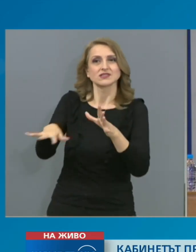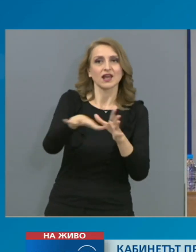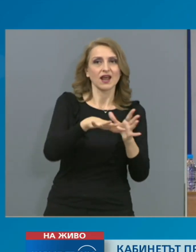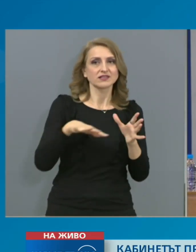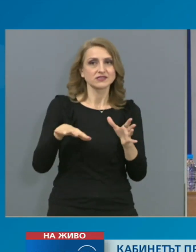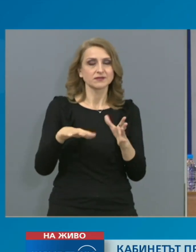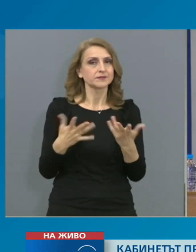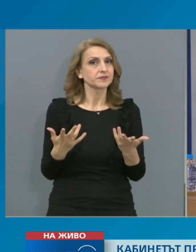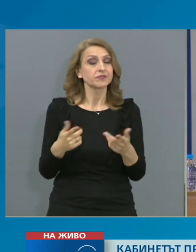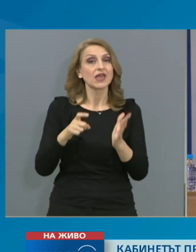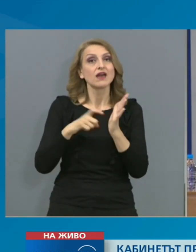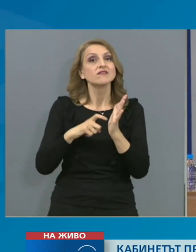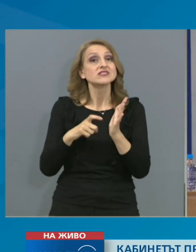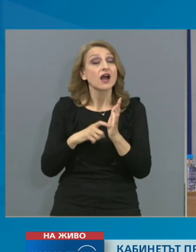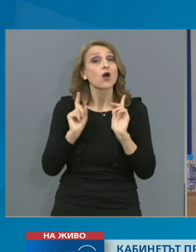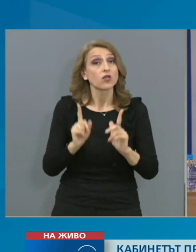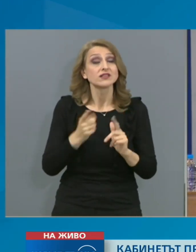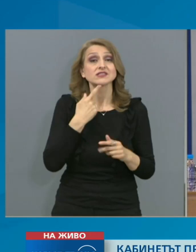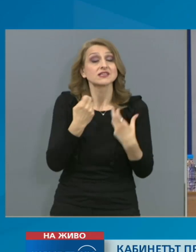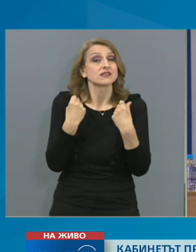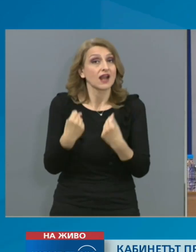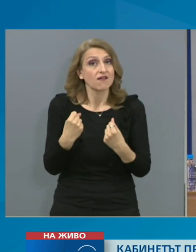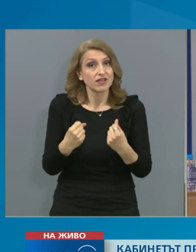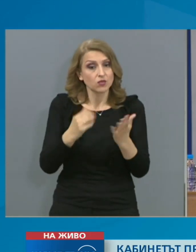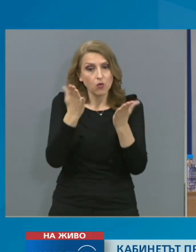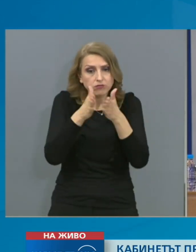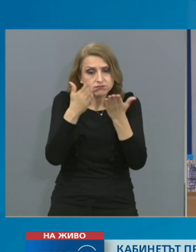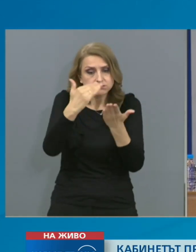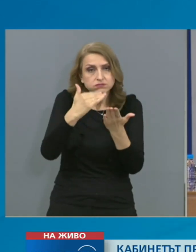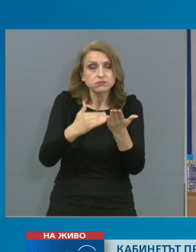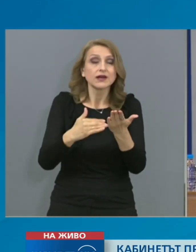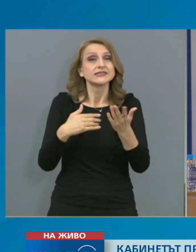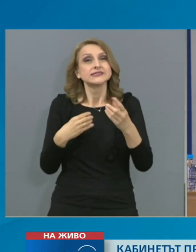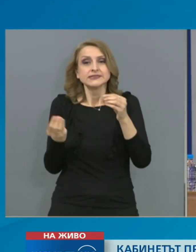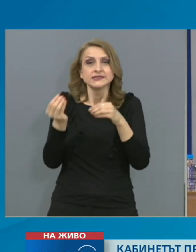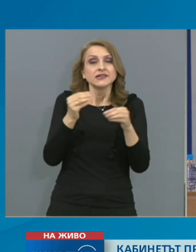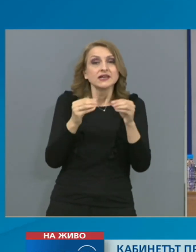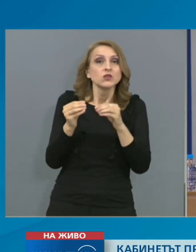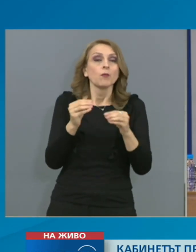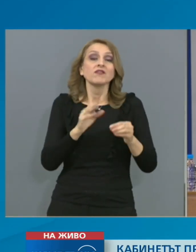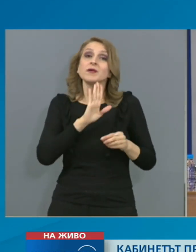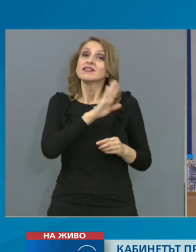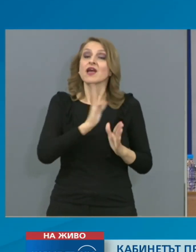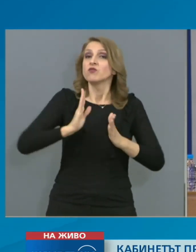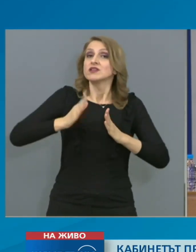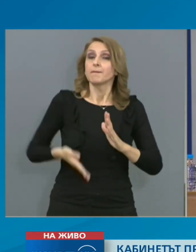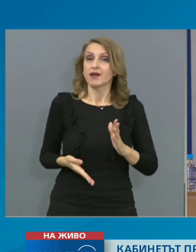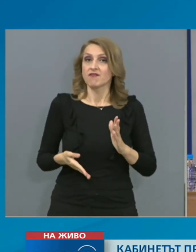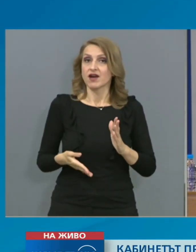В Закона за здравето се доизясняват неговите правомощия, които не се